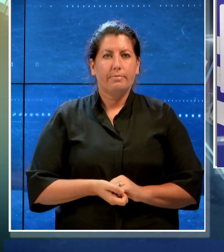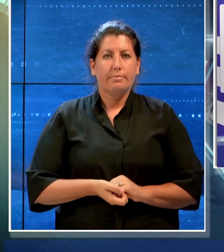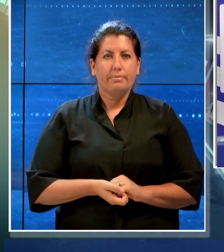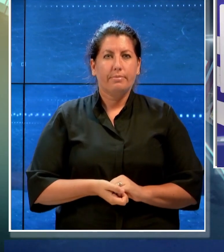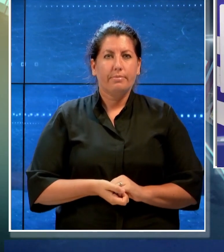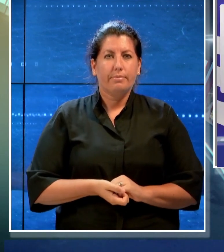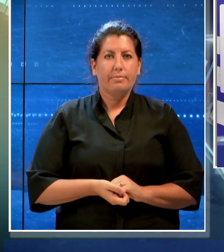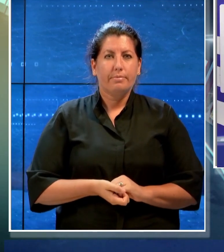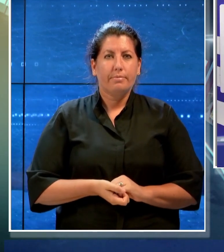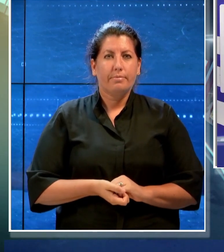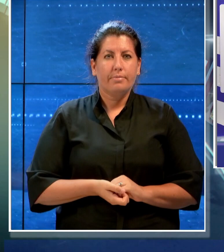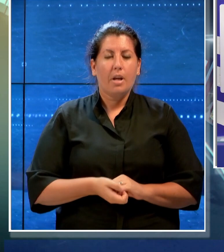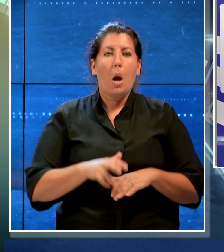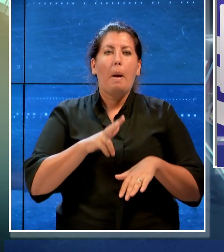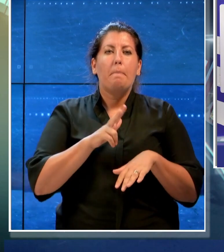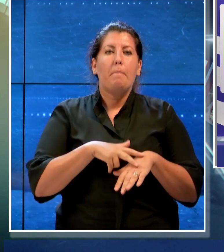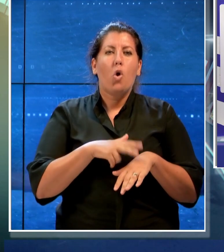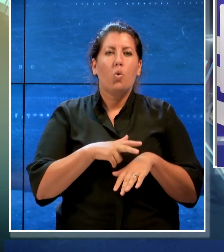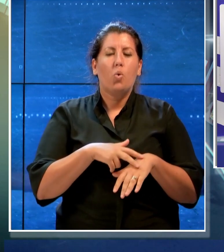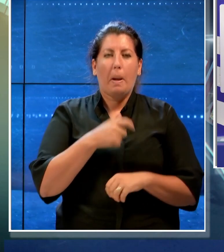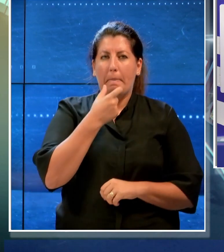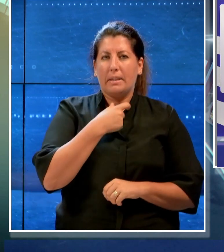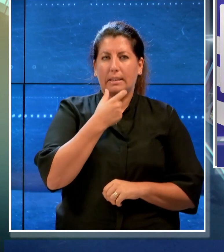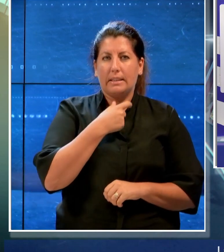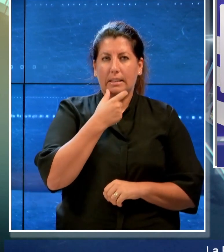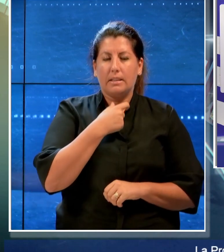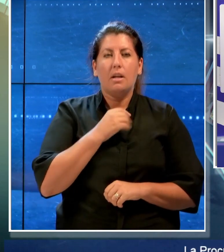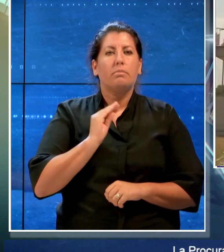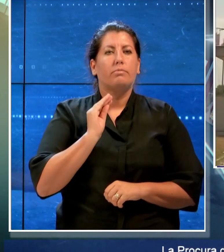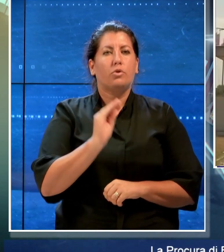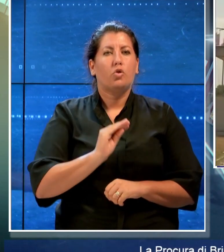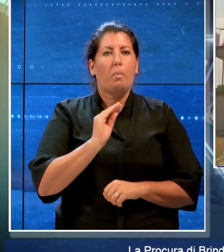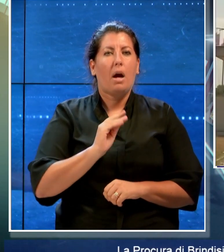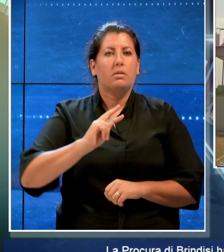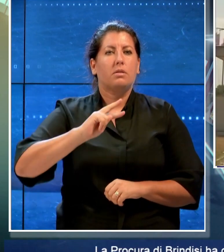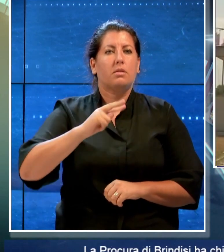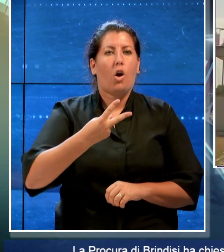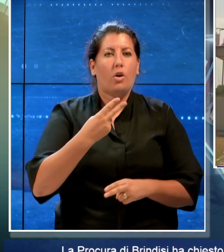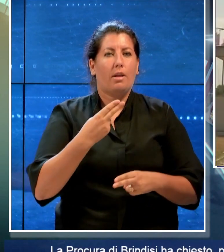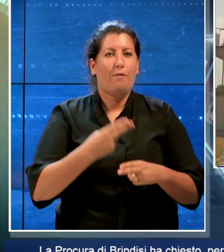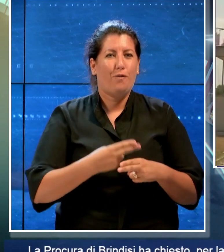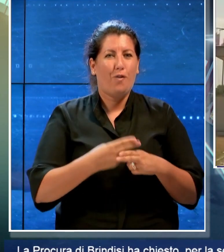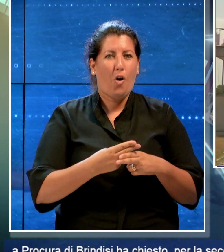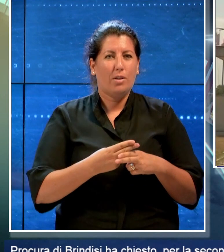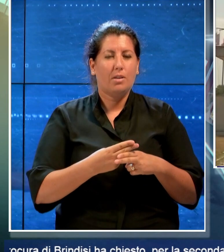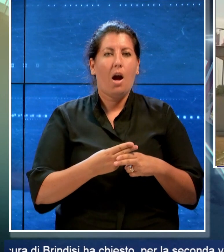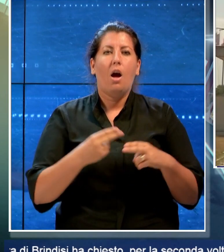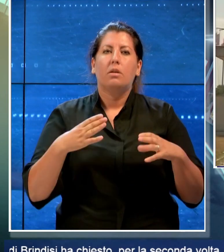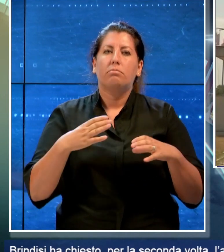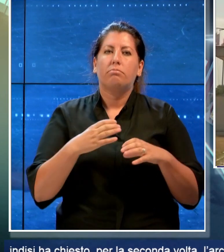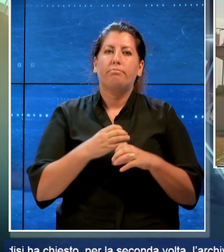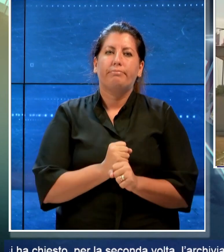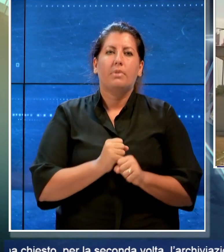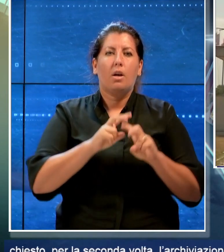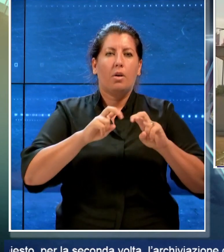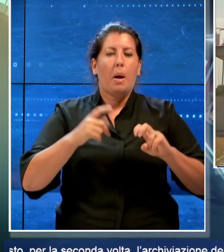La procura di Brindisi ha chiesto per la seconda volta l'archiviazione dell'inchiesta